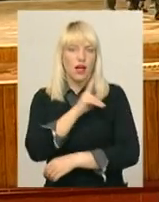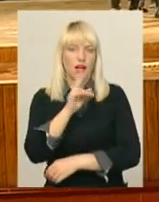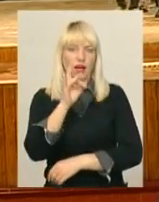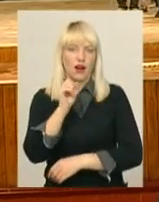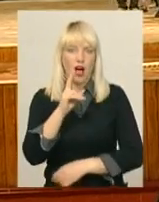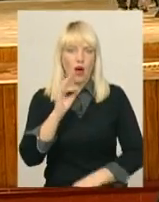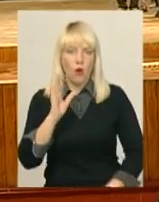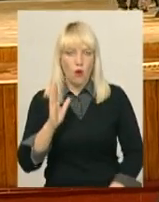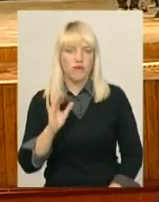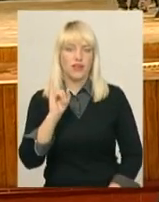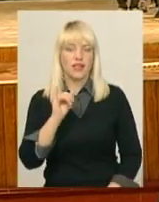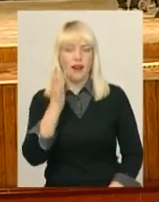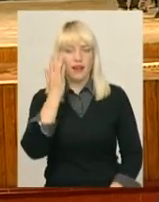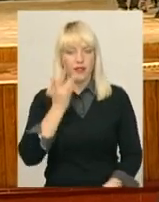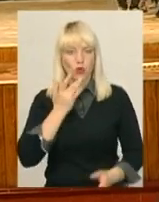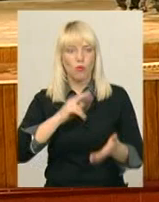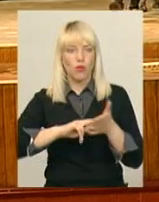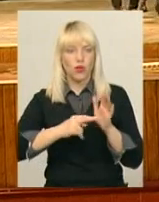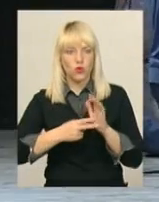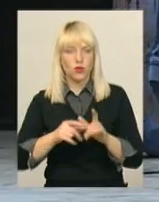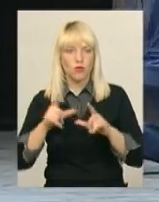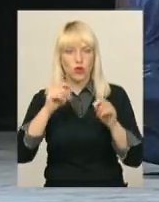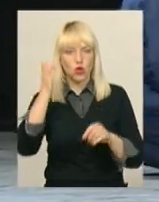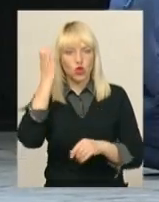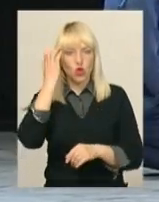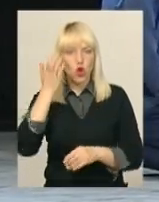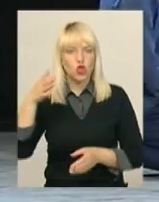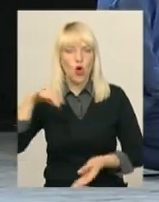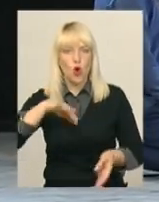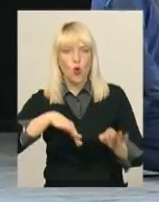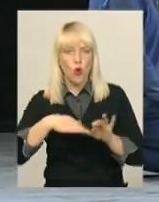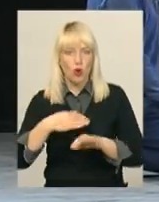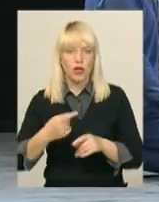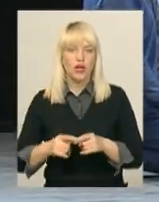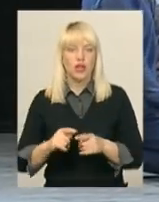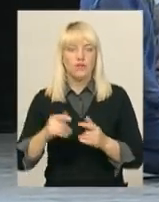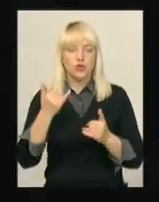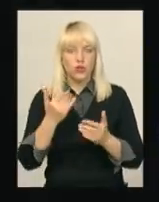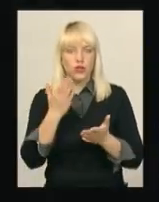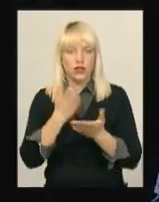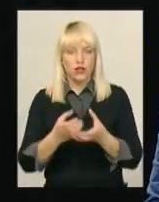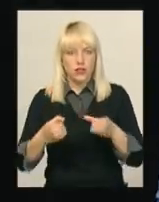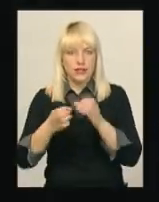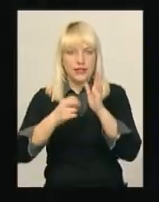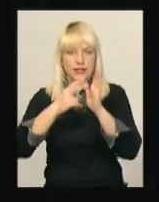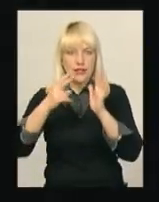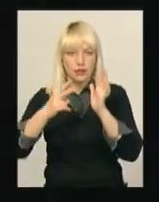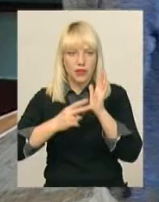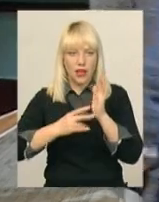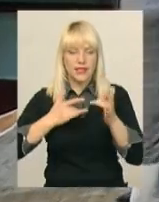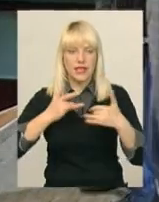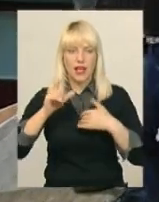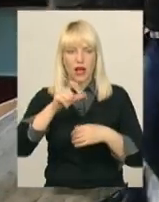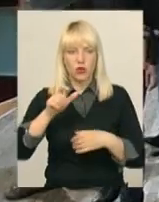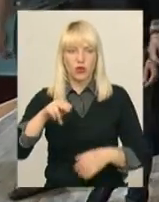влітку поїхати в Черногорію. Сьогодні постільний склад трупи складають 17 акторів. Серед них Дмитро Пресліцький, Марія